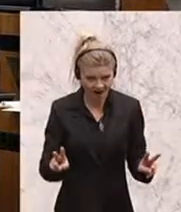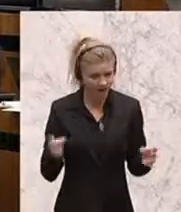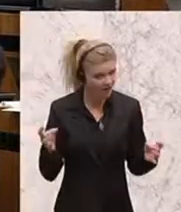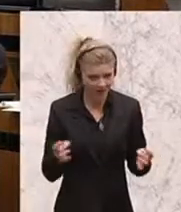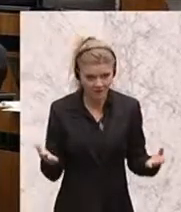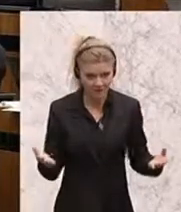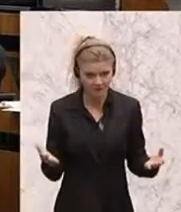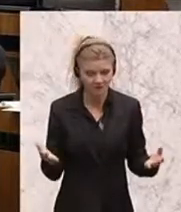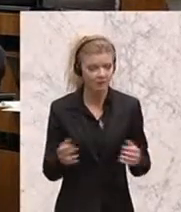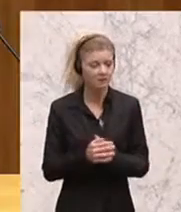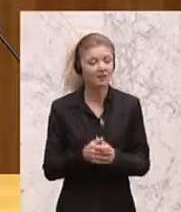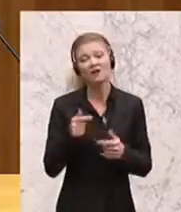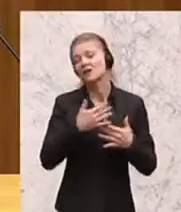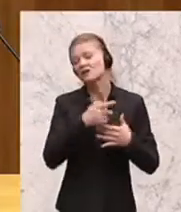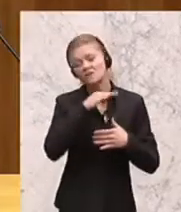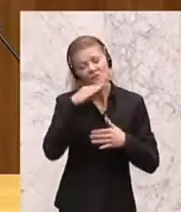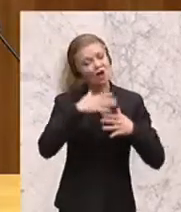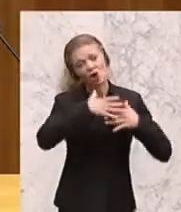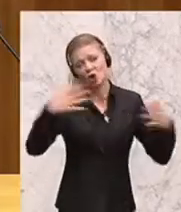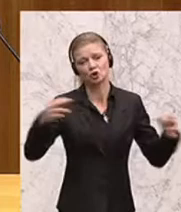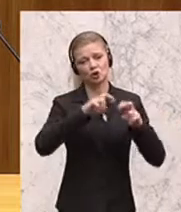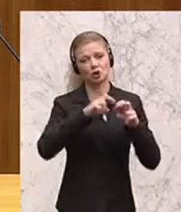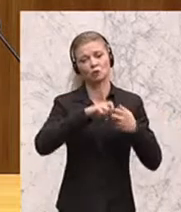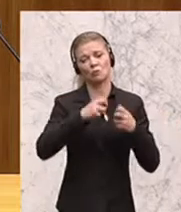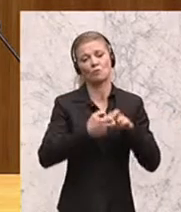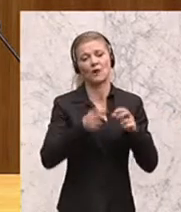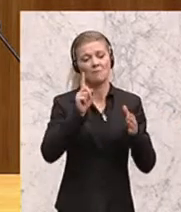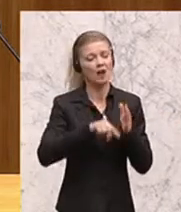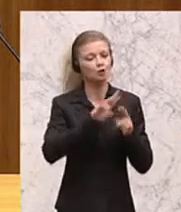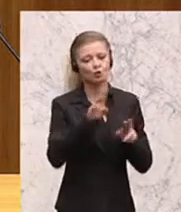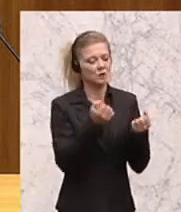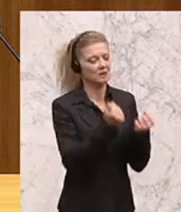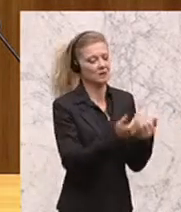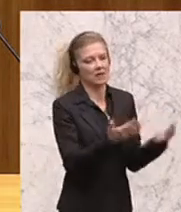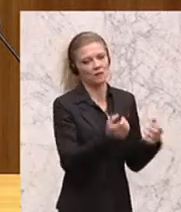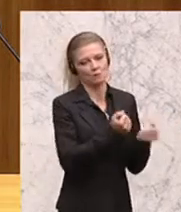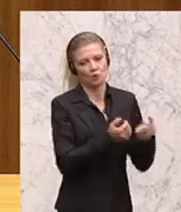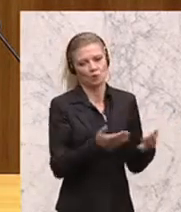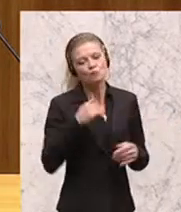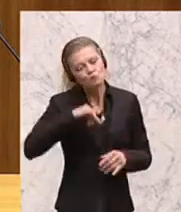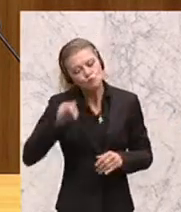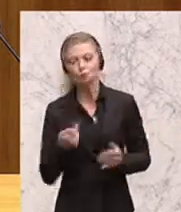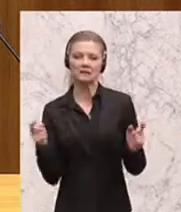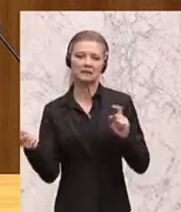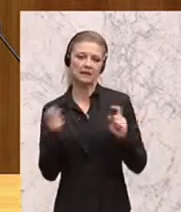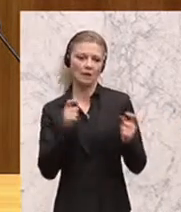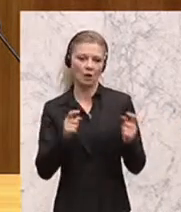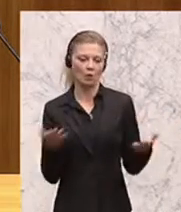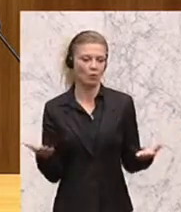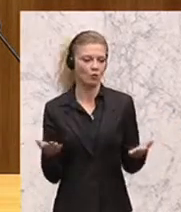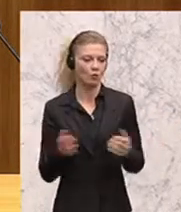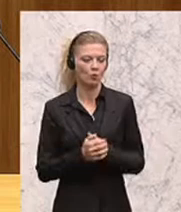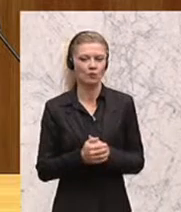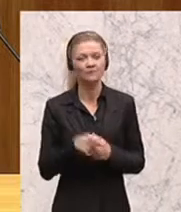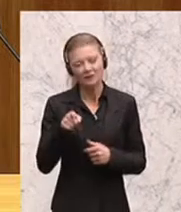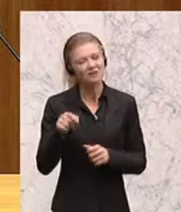umfassender und dass das hier viel breiter zu sehen ist. Und dass man diesen Dialog führen muss. Und da hat man meiner Meinung nach, das ist auch einer